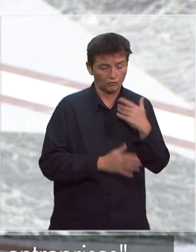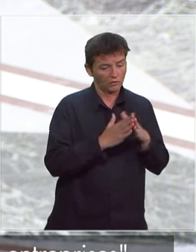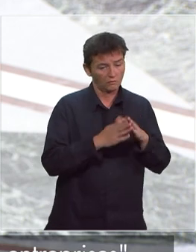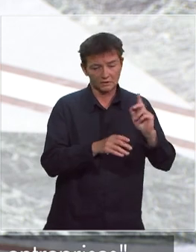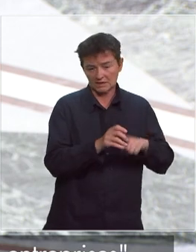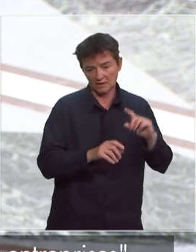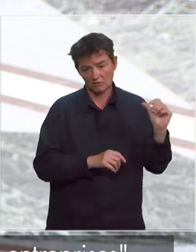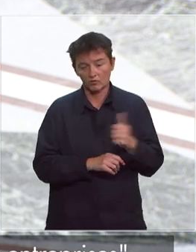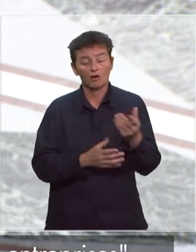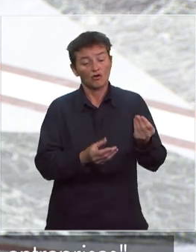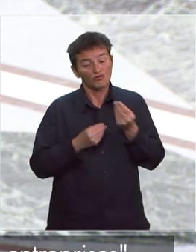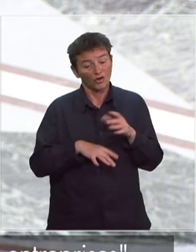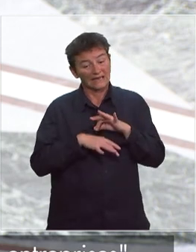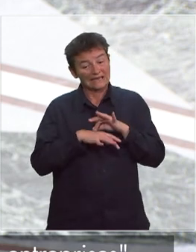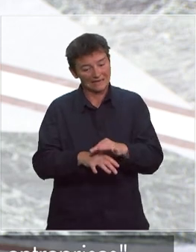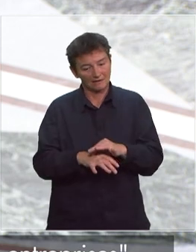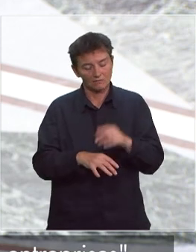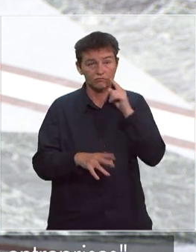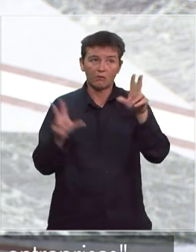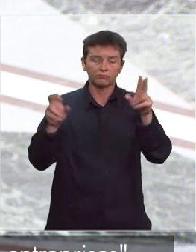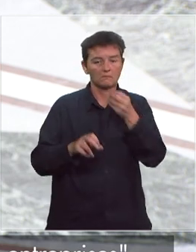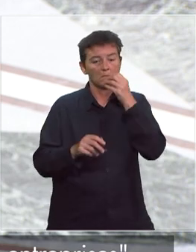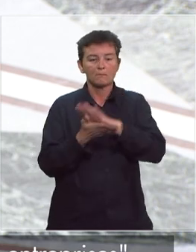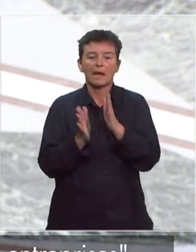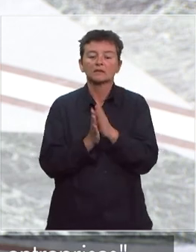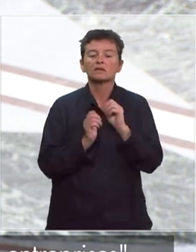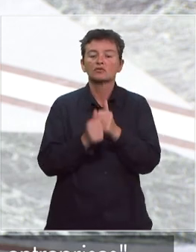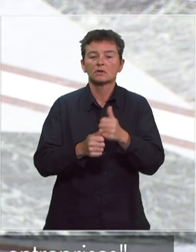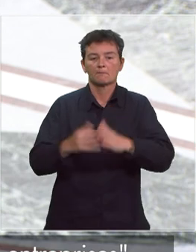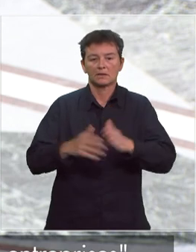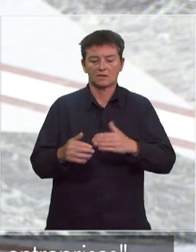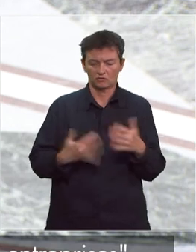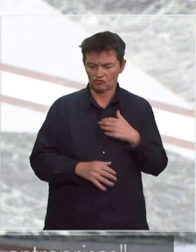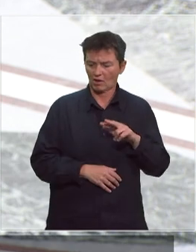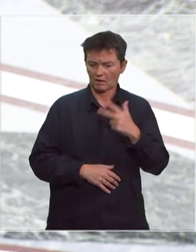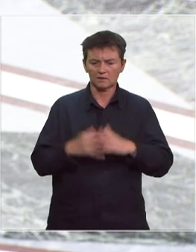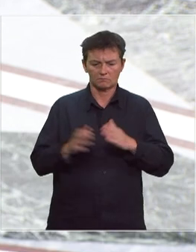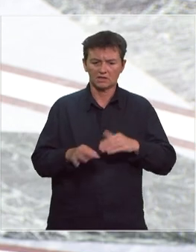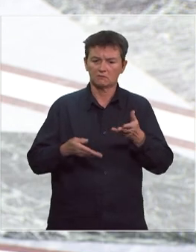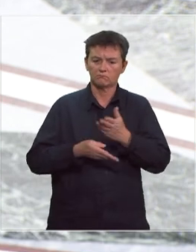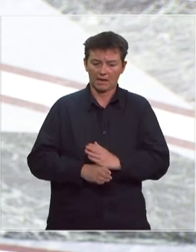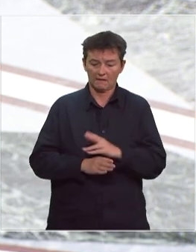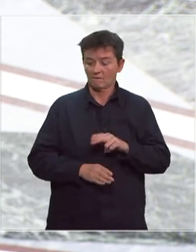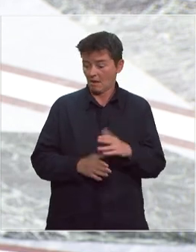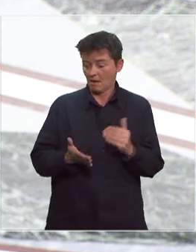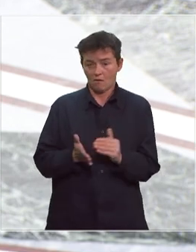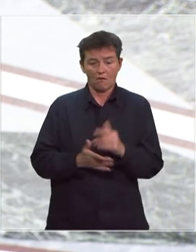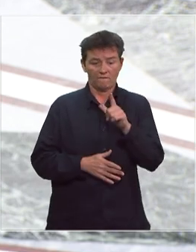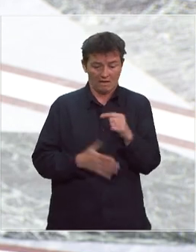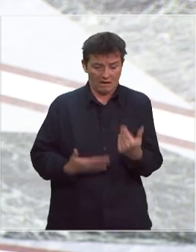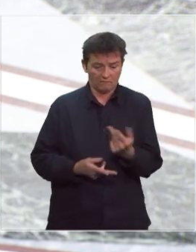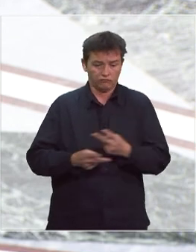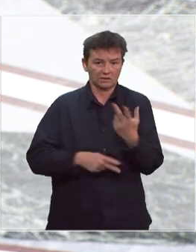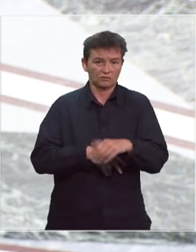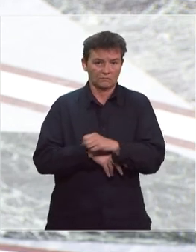sujet, des guides impératifs, des guides de bonne pratique métier par métier. Il y a déjà 13 métiers qui sont sortis, 20 qui sortent cette semaine. Et nous